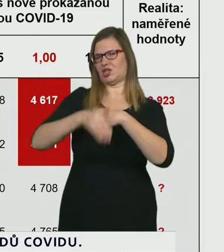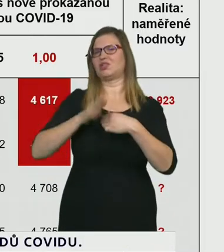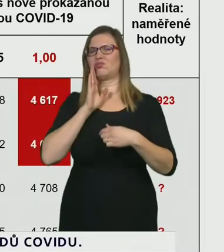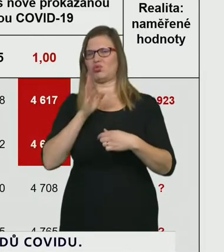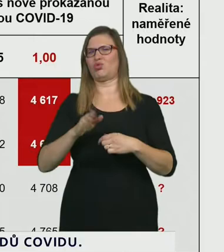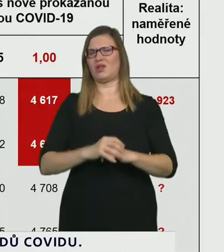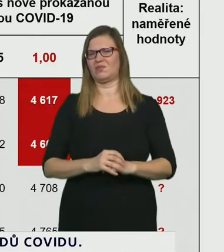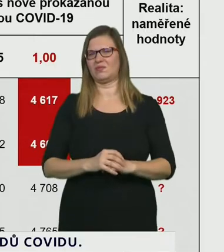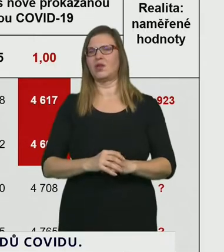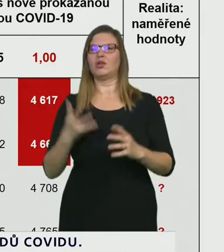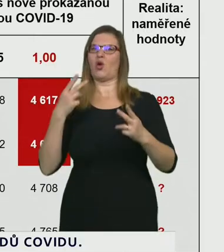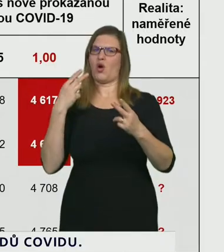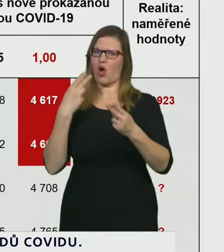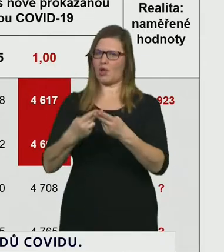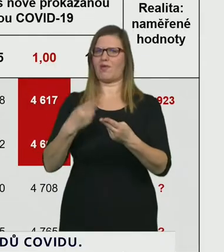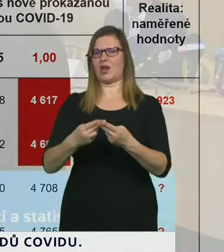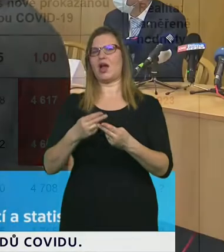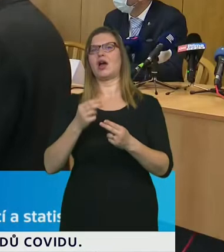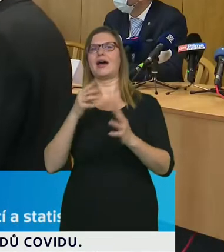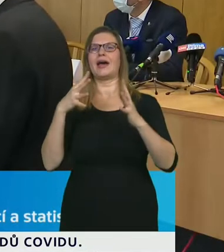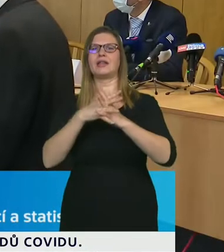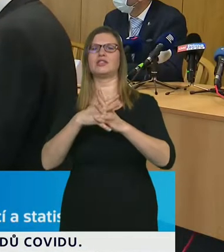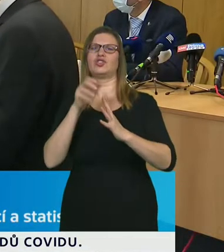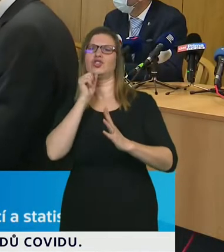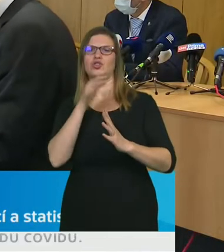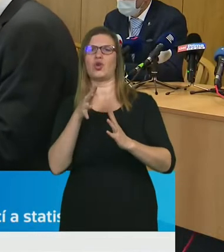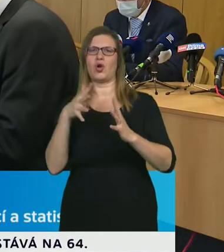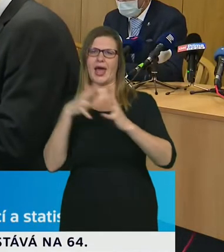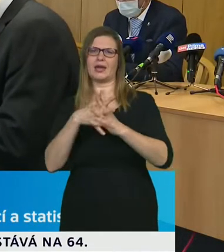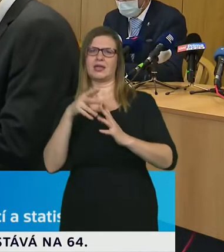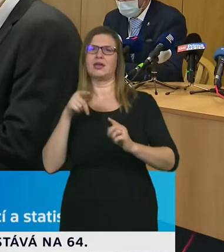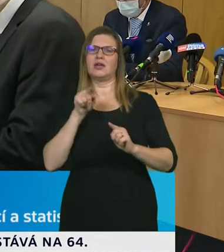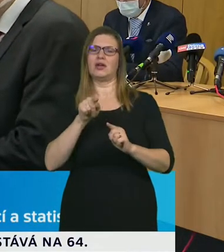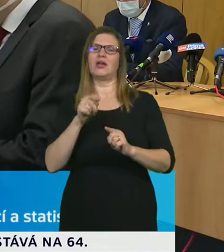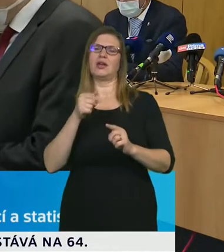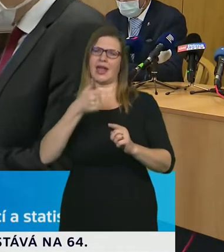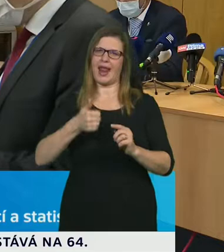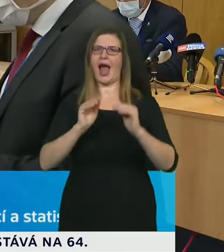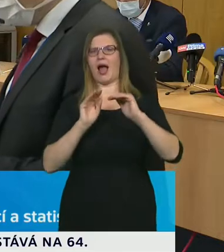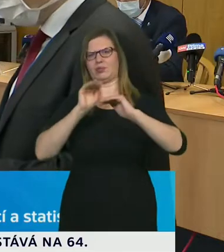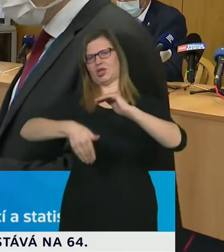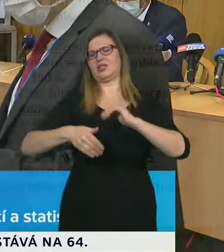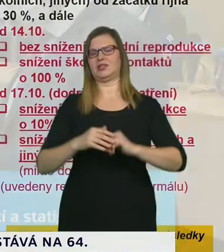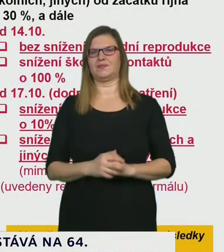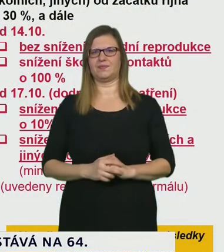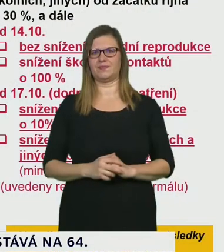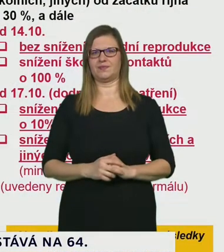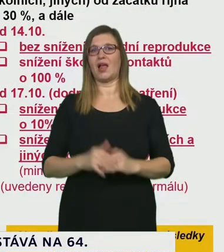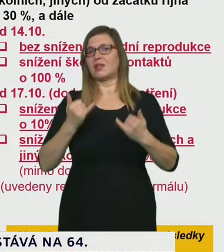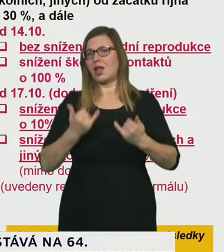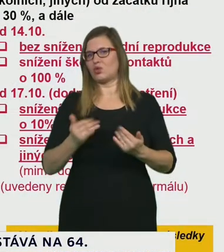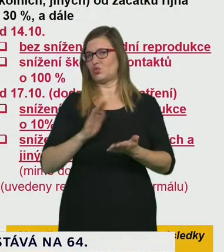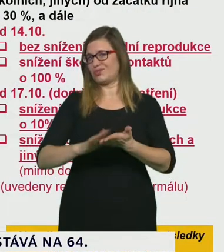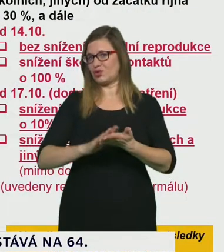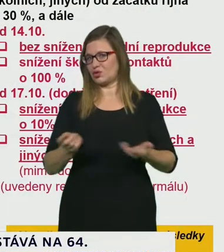tomu reprodučnímu číslu jedna a vyššímu. A úplně na závěr si dovolím jakýsi výhled, možná